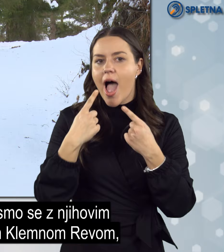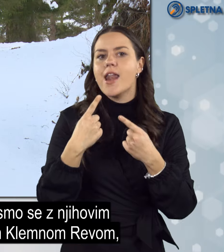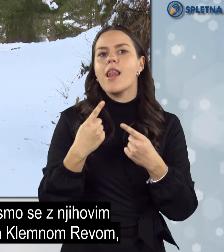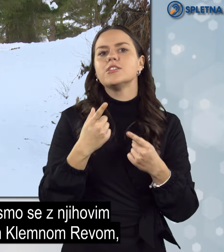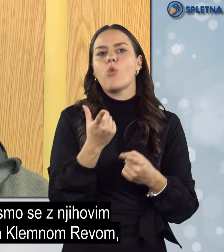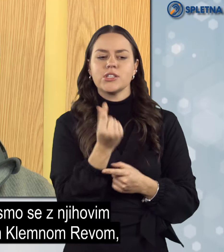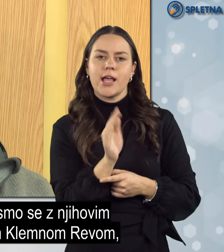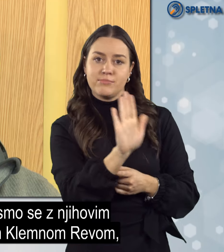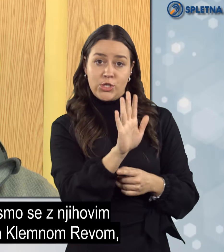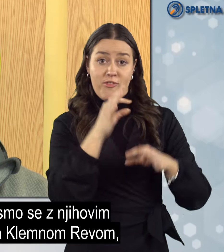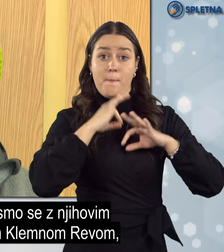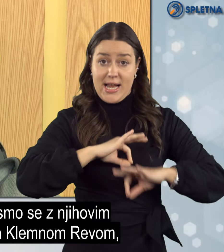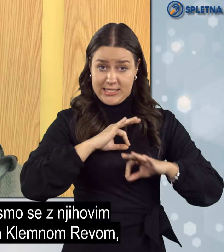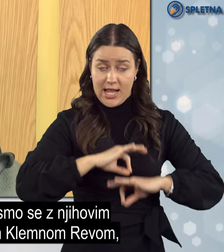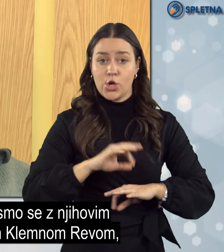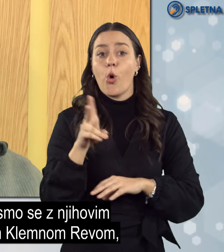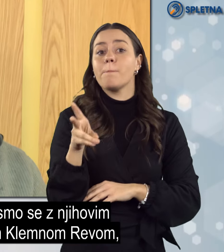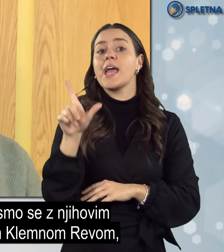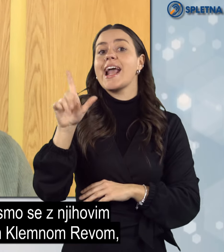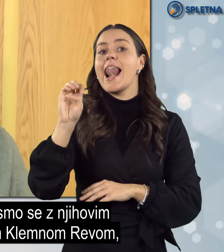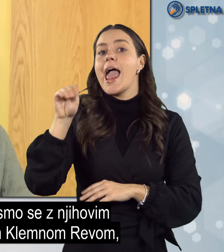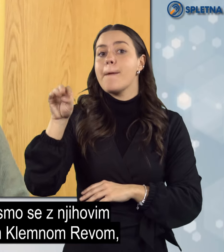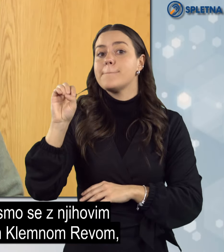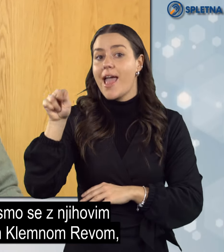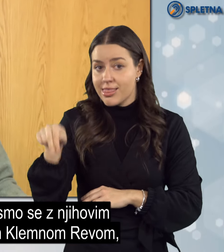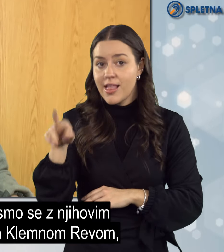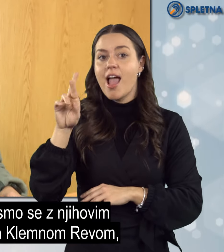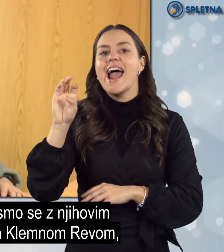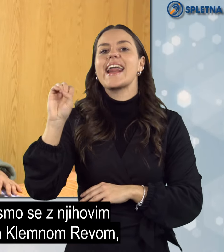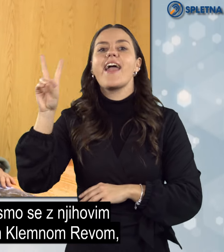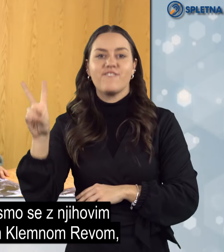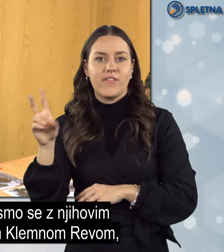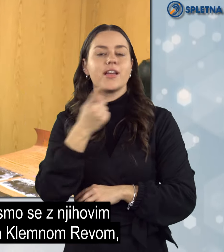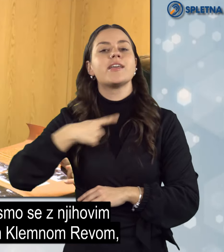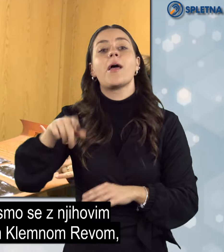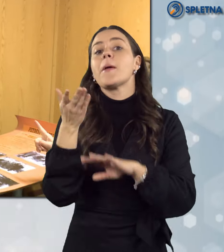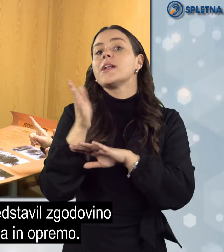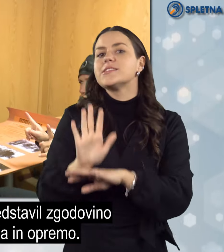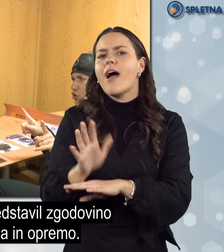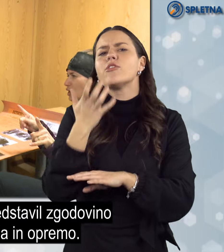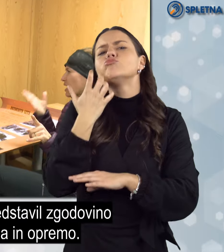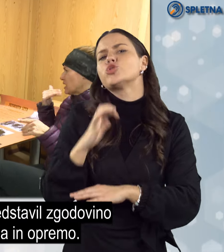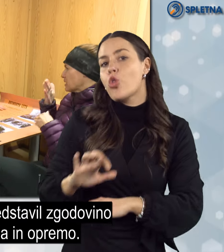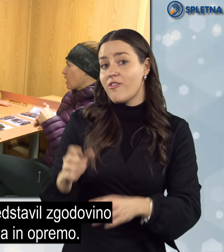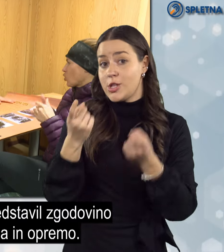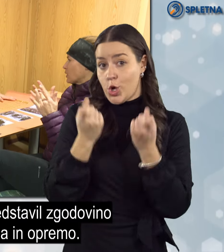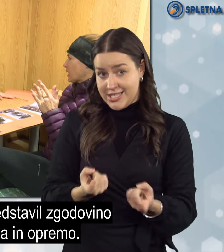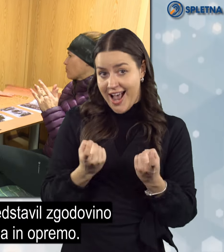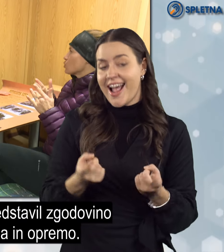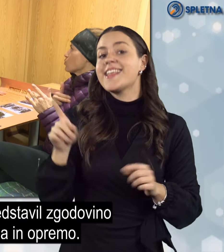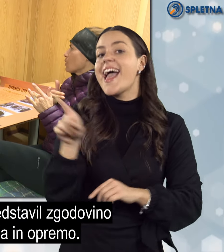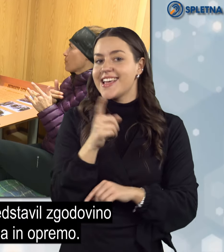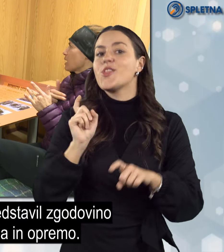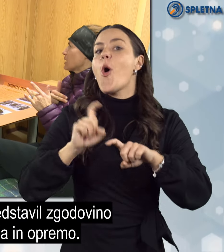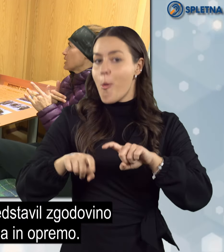Pogovarjali smo se z njihovim predsednikom Klemmom Revom, ki nam je predstavil zgodovino